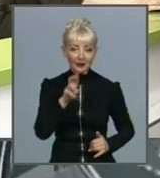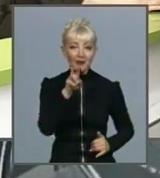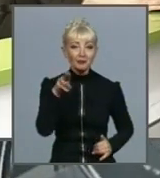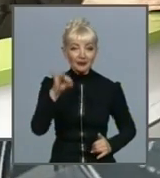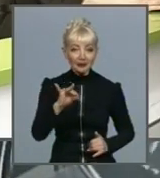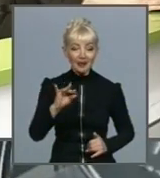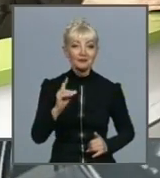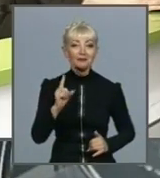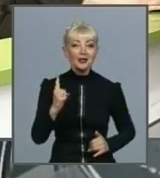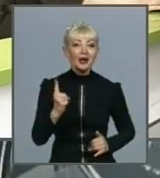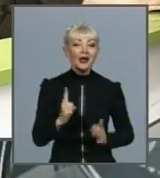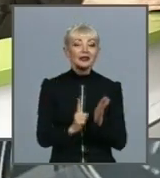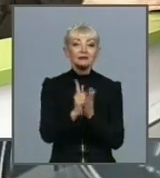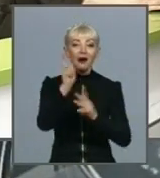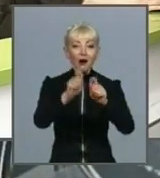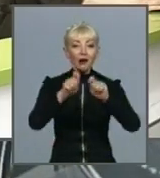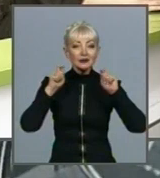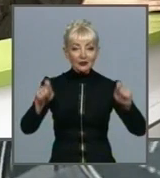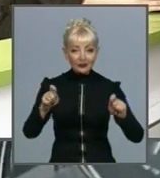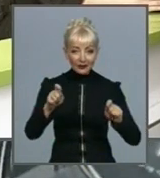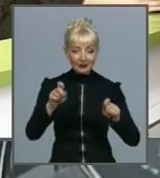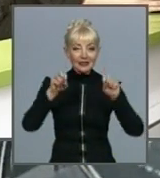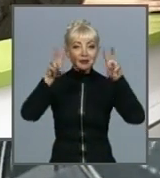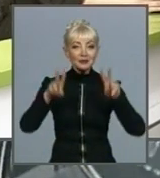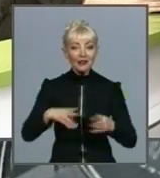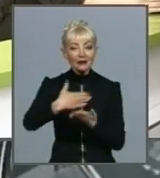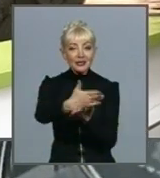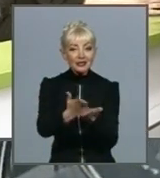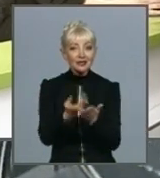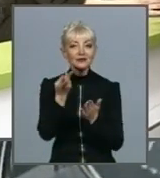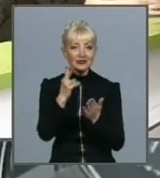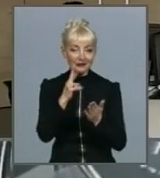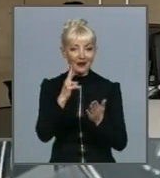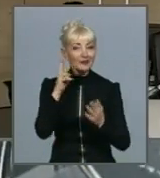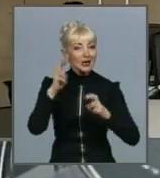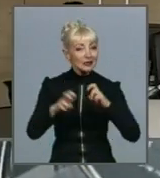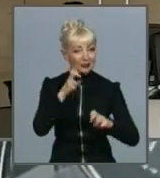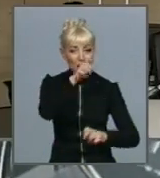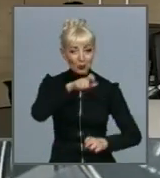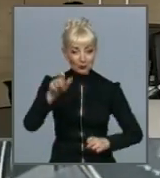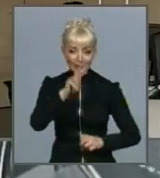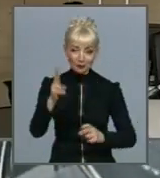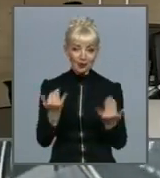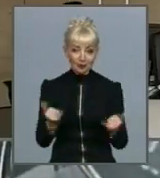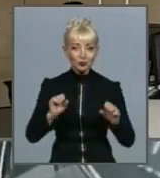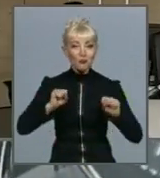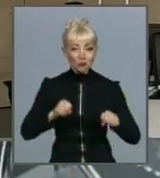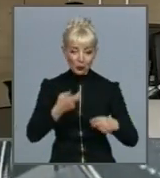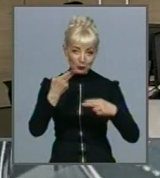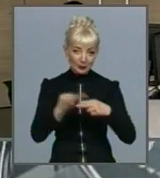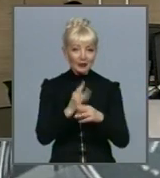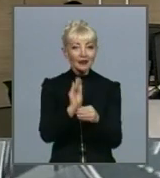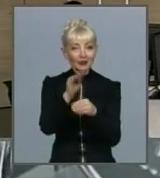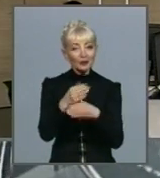запускаємо спеціальний сервіс для слабосвищащих людей, які сьогодні можуть без доповнительного допомогу, без